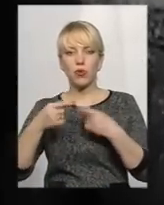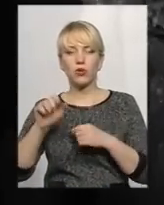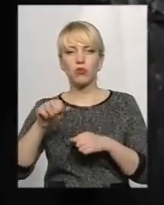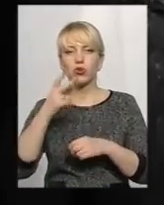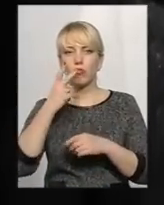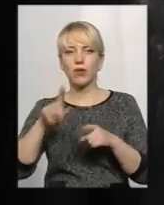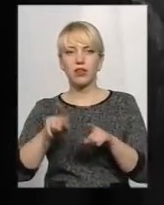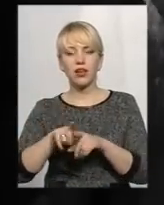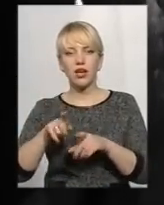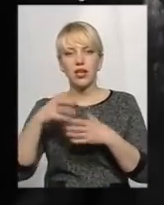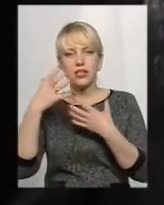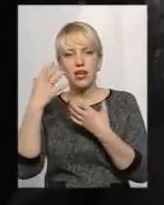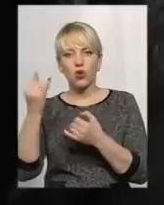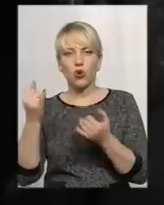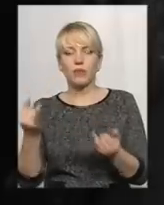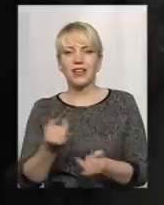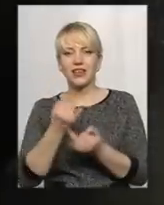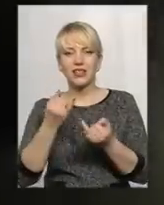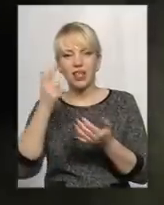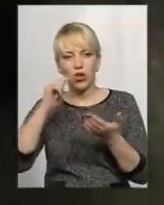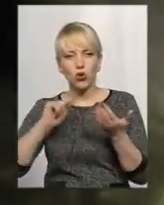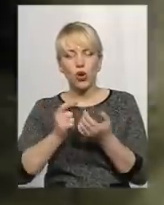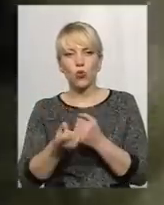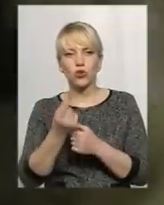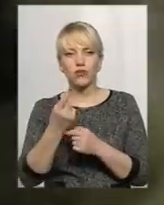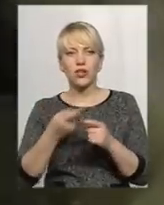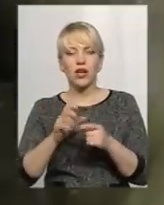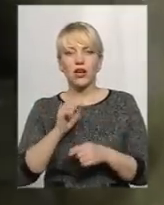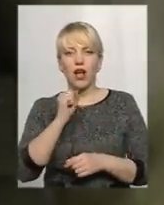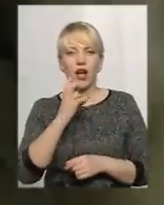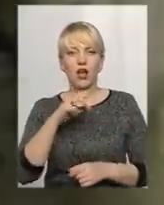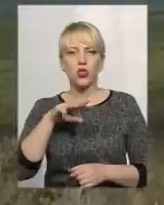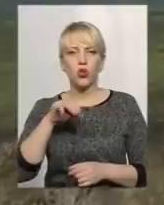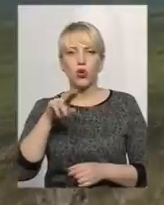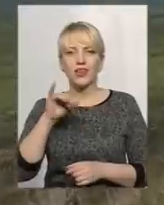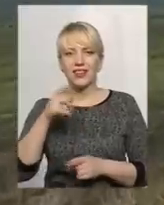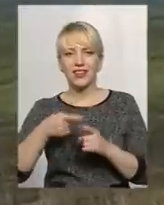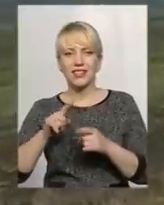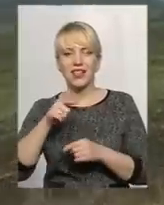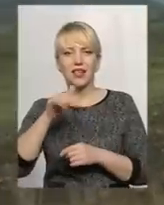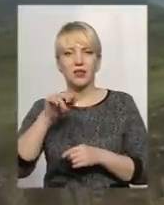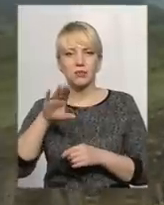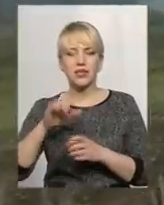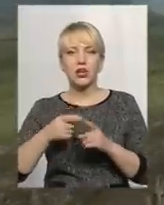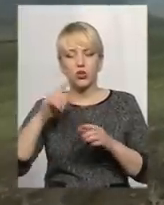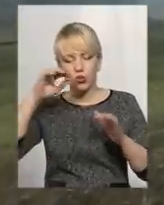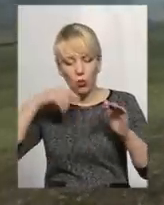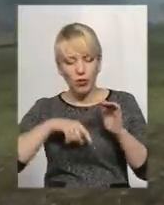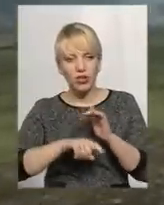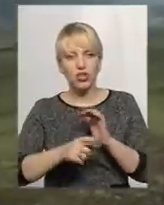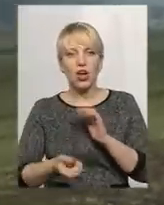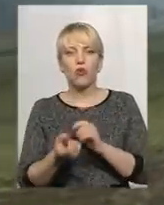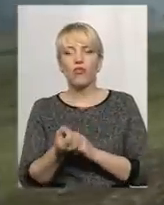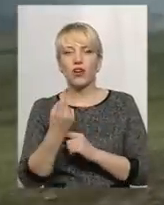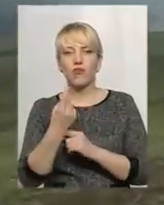зокрема, таке захопливе та рідкісне геологічне утворення, як антодити Гіпсові квіти Печеру Атлантиду виявили випадково на